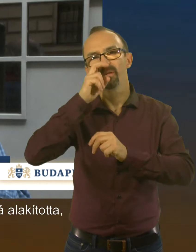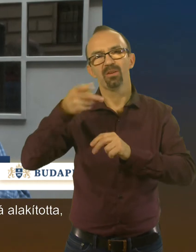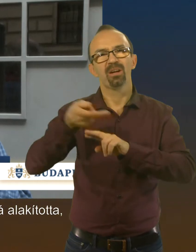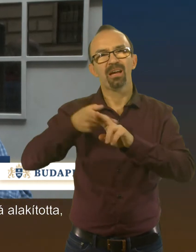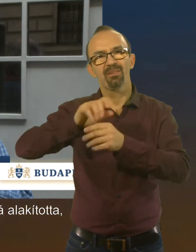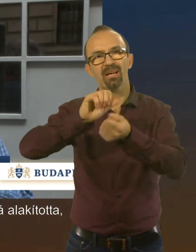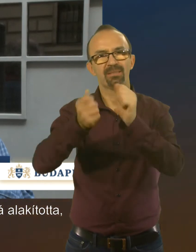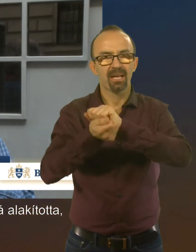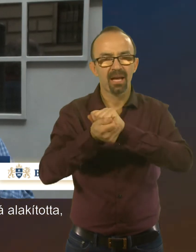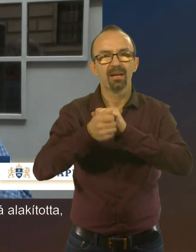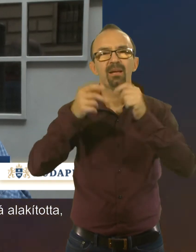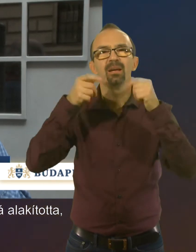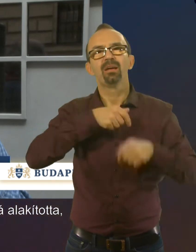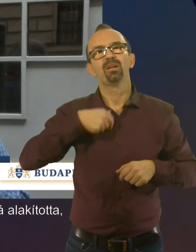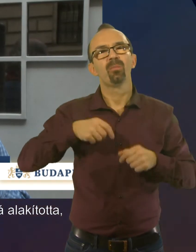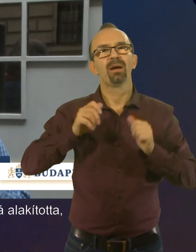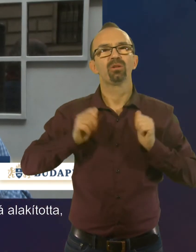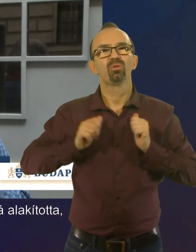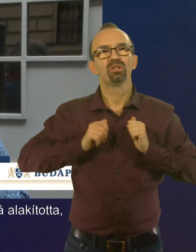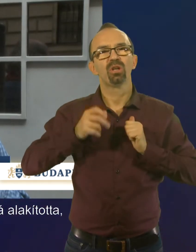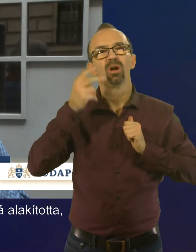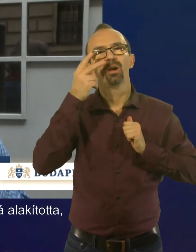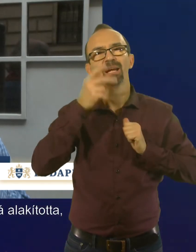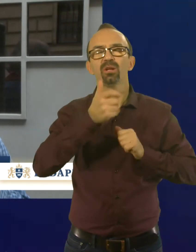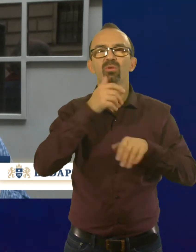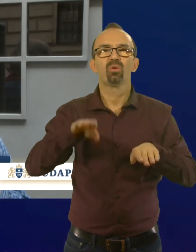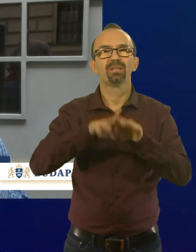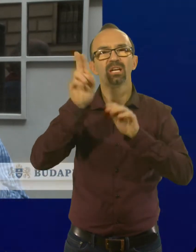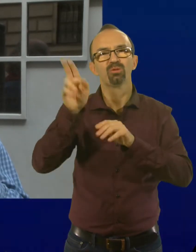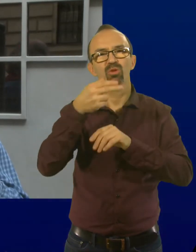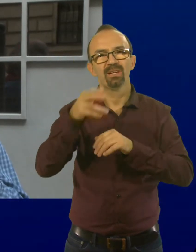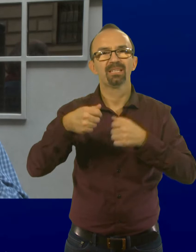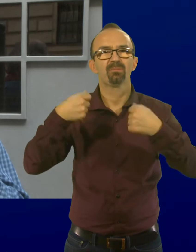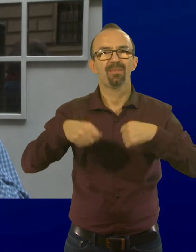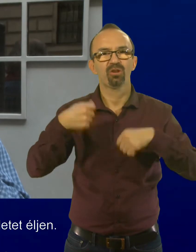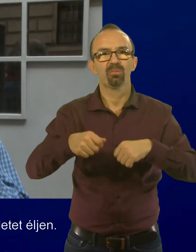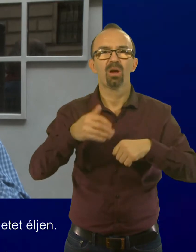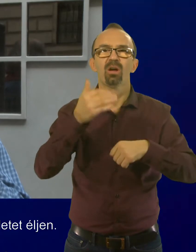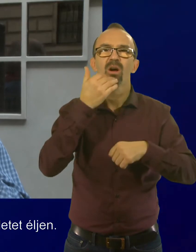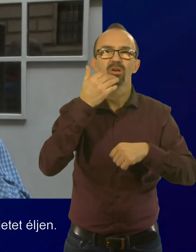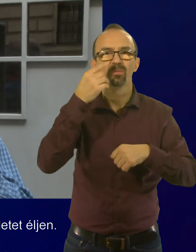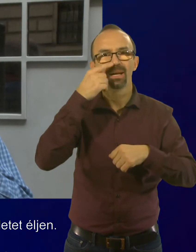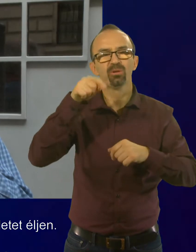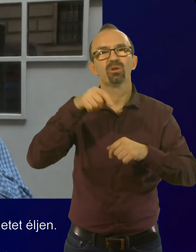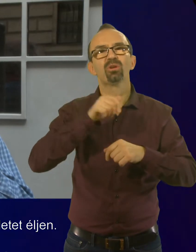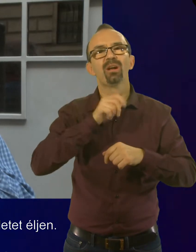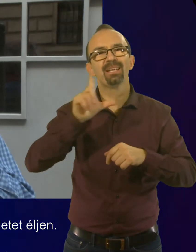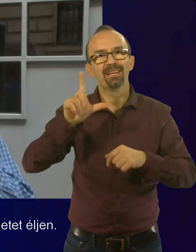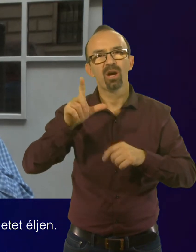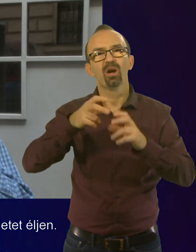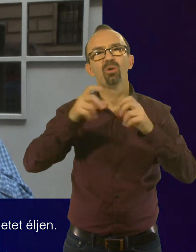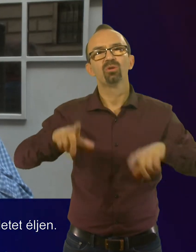kávéháza alakította. A japán turista láthat kortás hűvőszetet a belvárosban. Kívánom, hogy a Nádor galéria